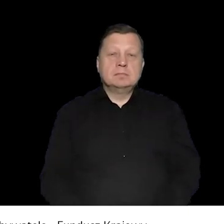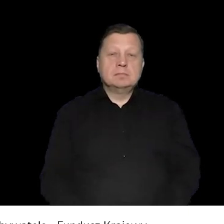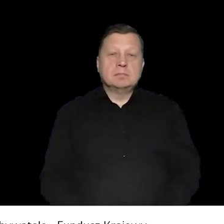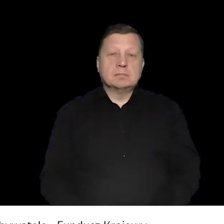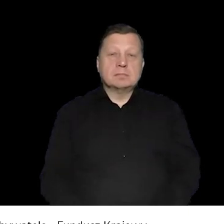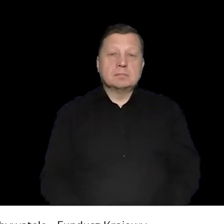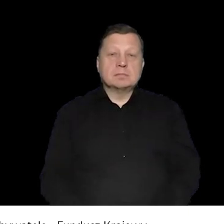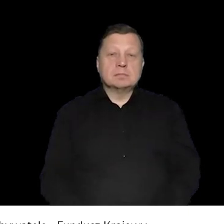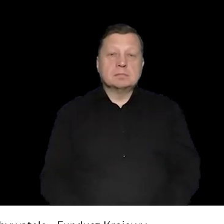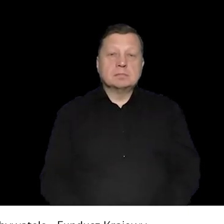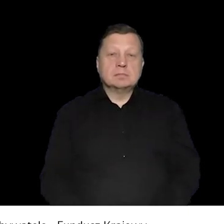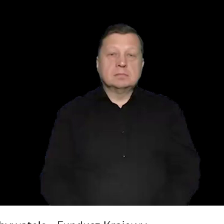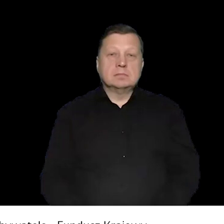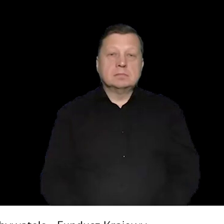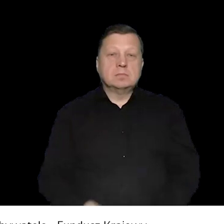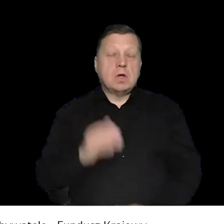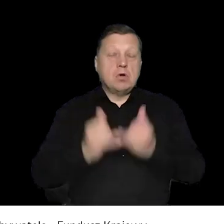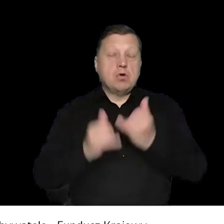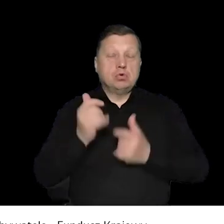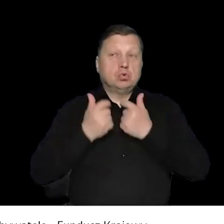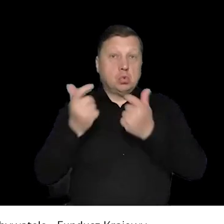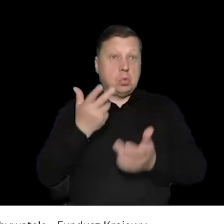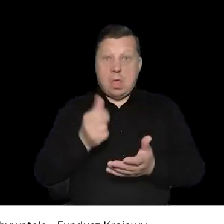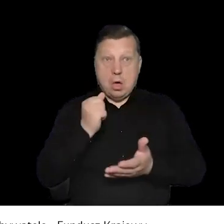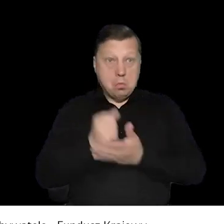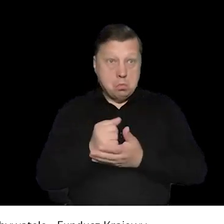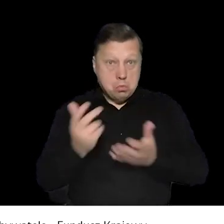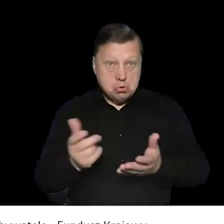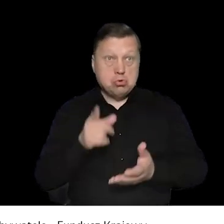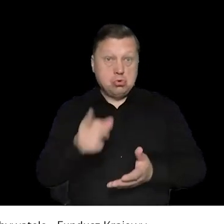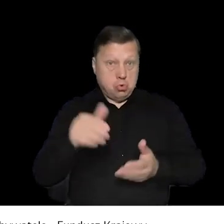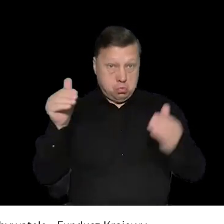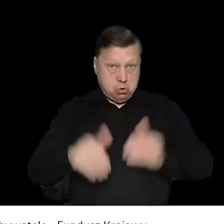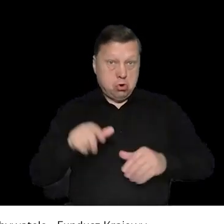Dobra, a to może to może chwil coś więcej o tym.